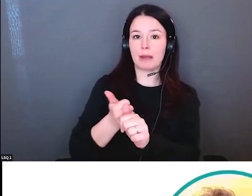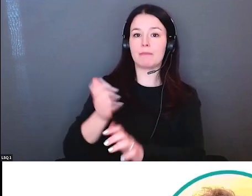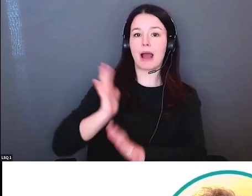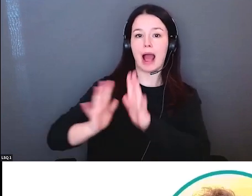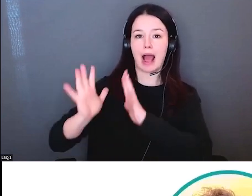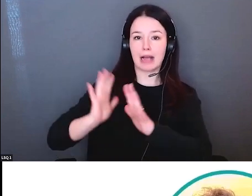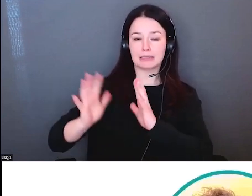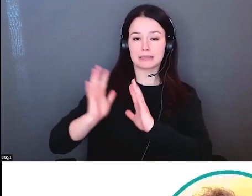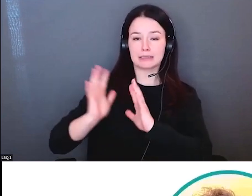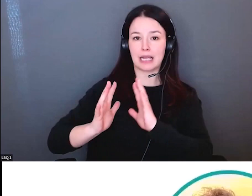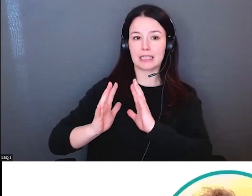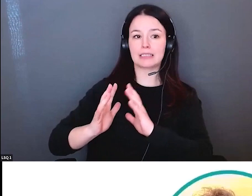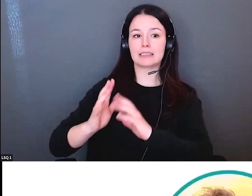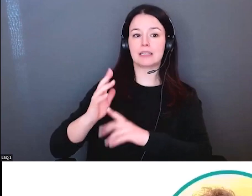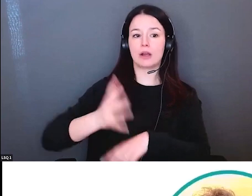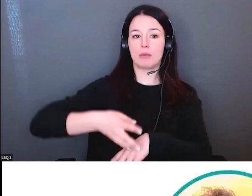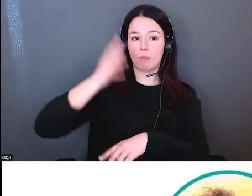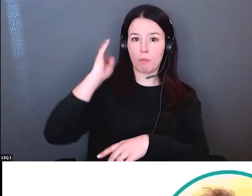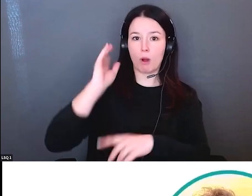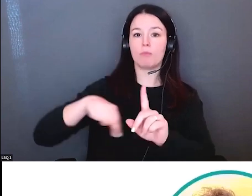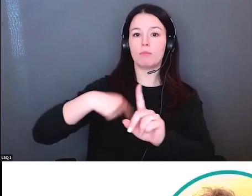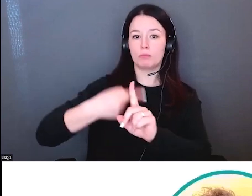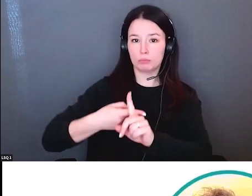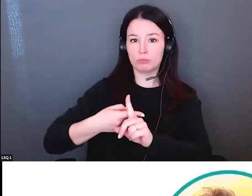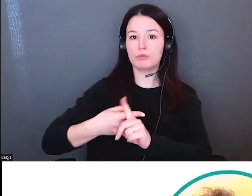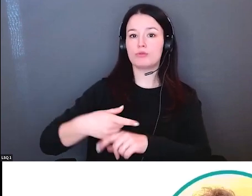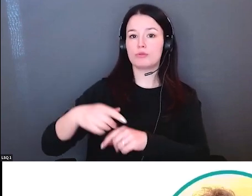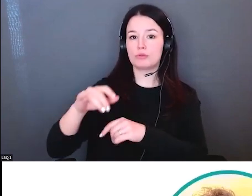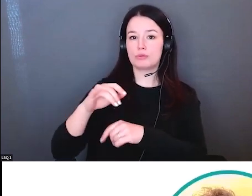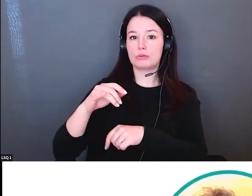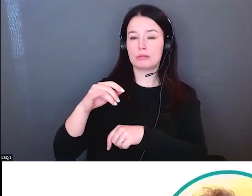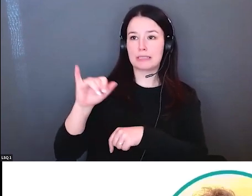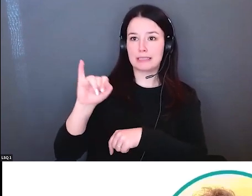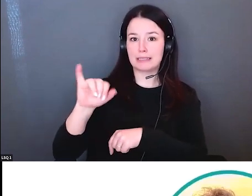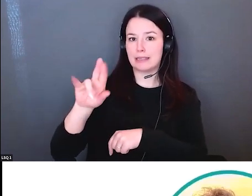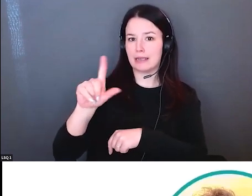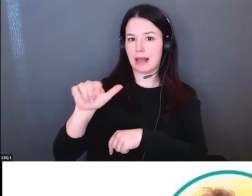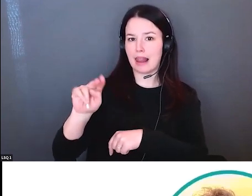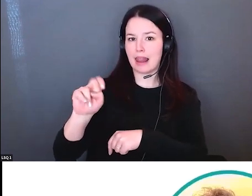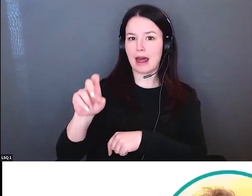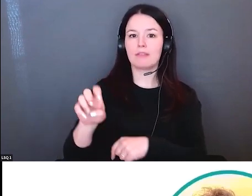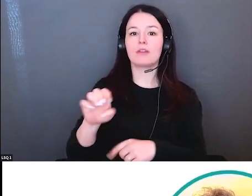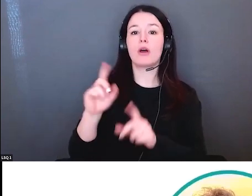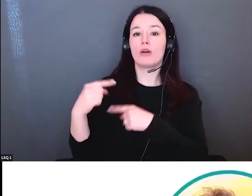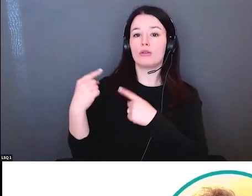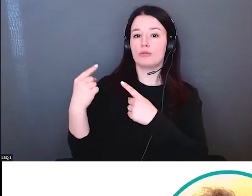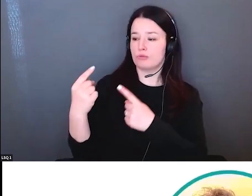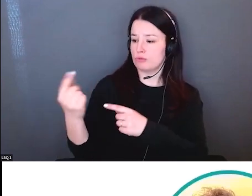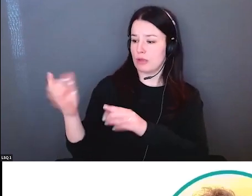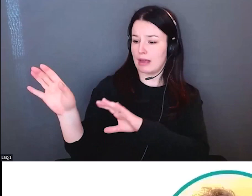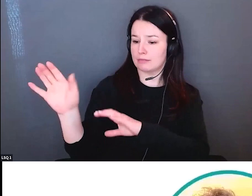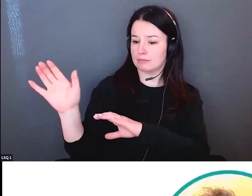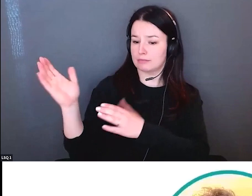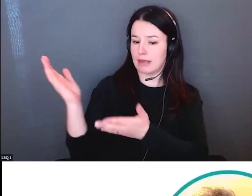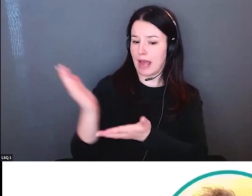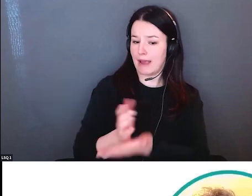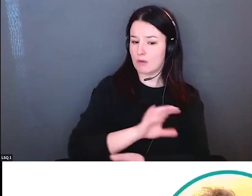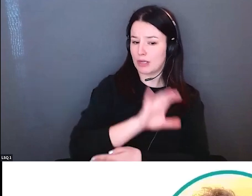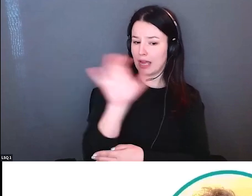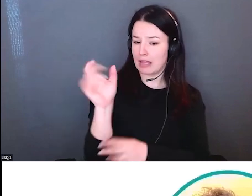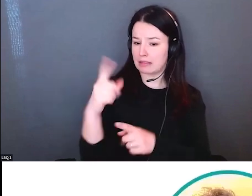côte et nous tous, nous partageons le désir d'apprendre.